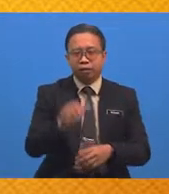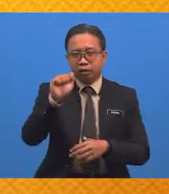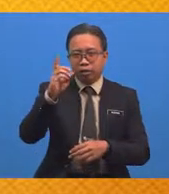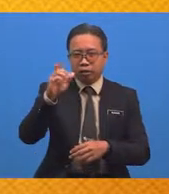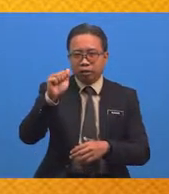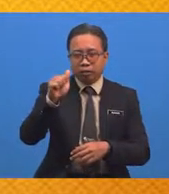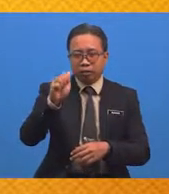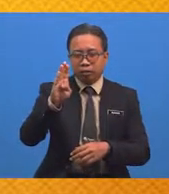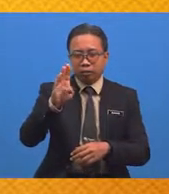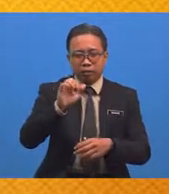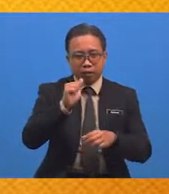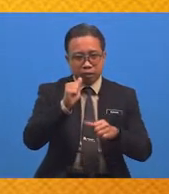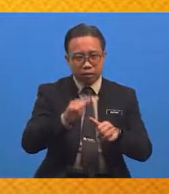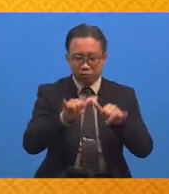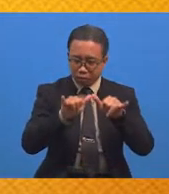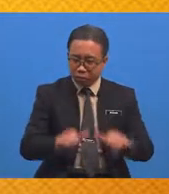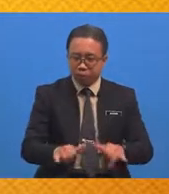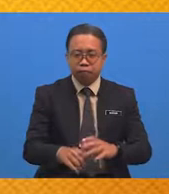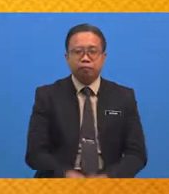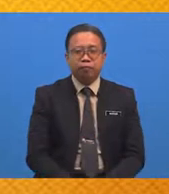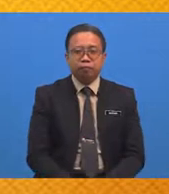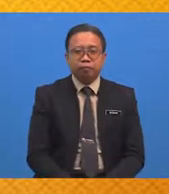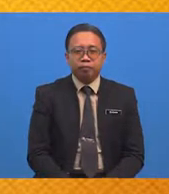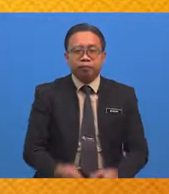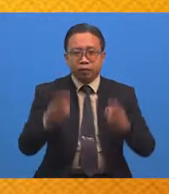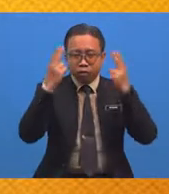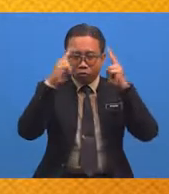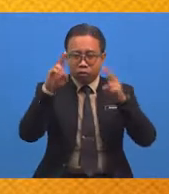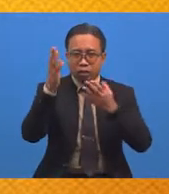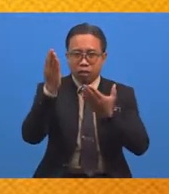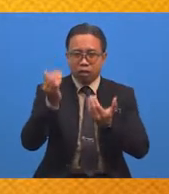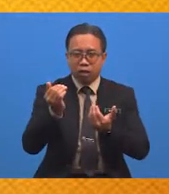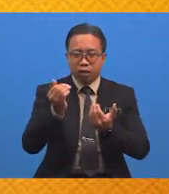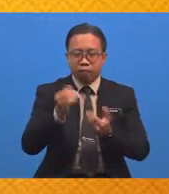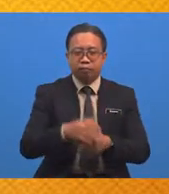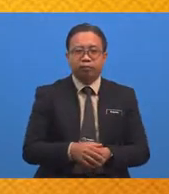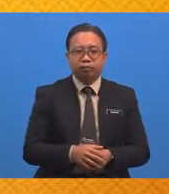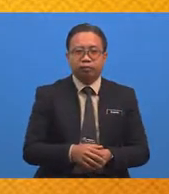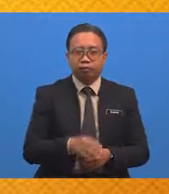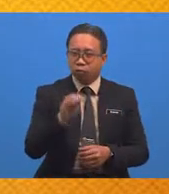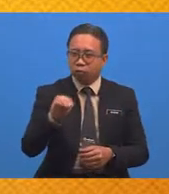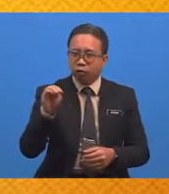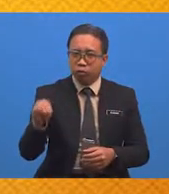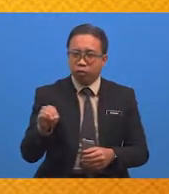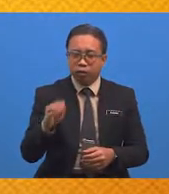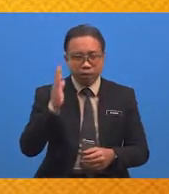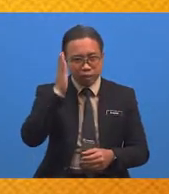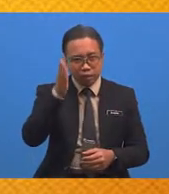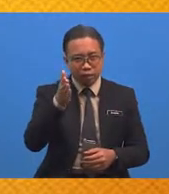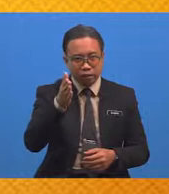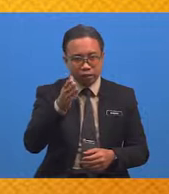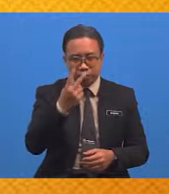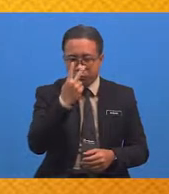Dan Istiqamah Ustaz Juga Berharap Mudah-mudahan Murid-murid Akan